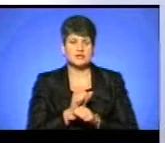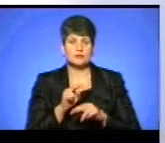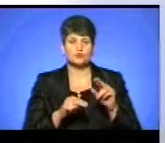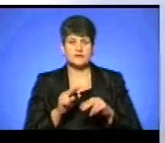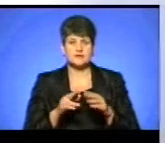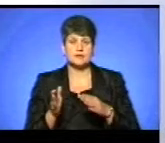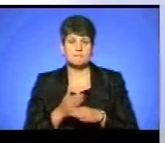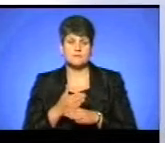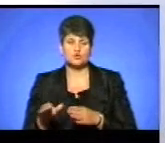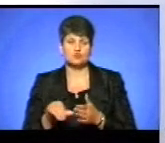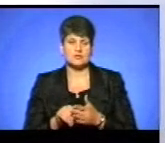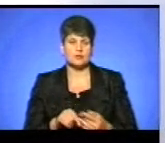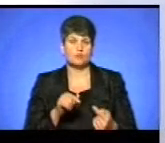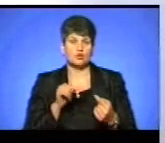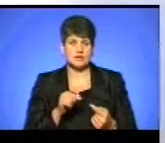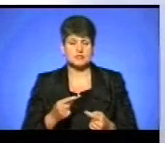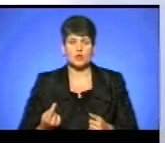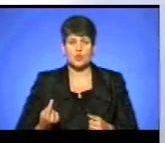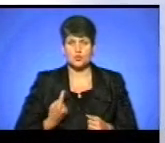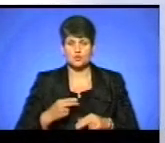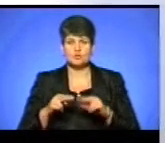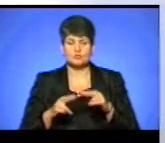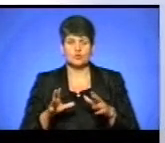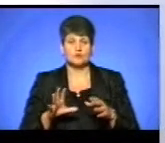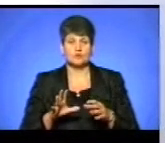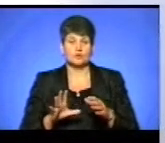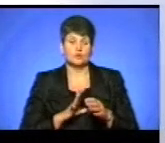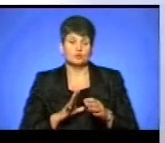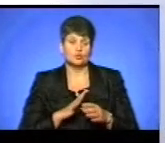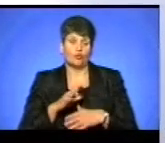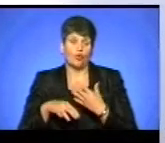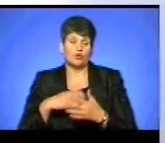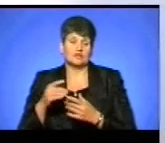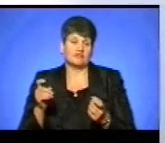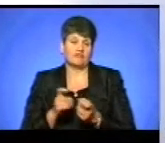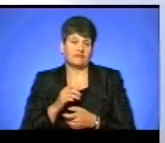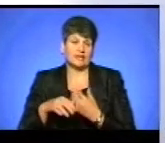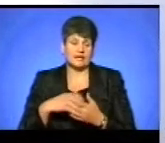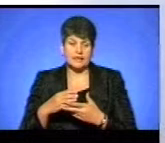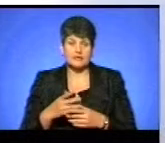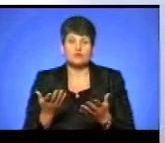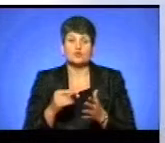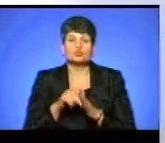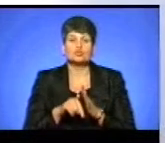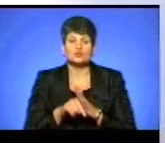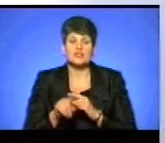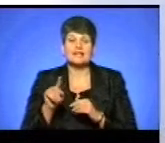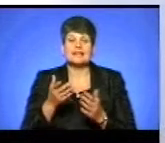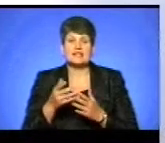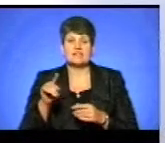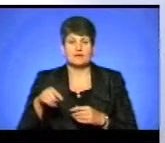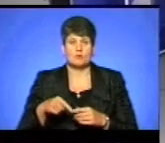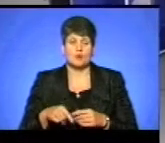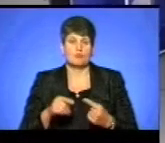учасниками протесту, а також охороною забудови, виник конфлікт. У чому його суть, а також які вимоги протестувальників, про це піде мова